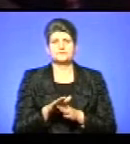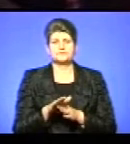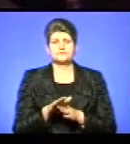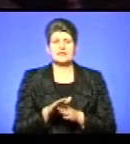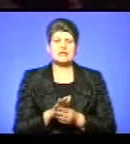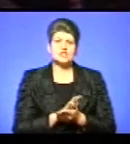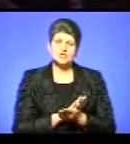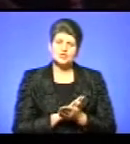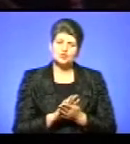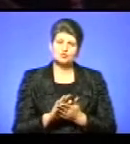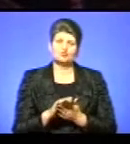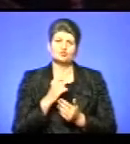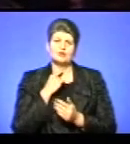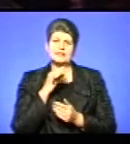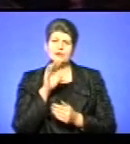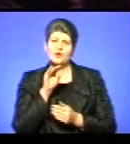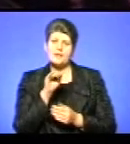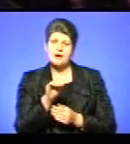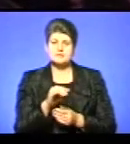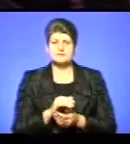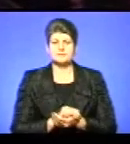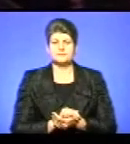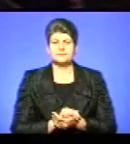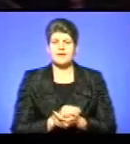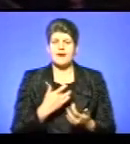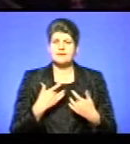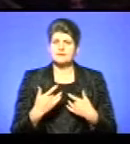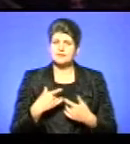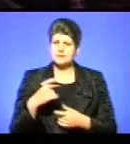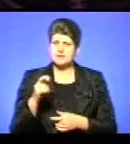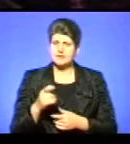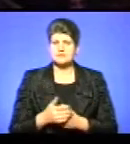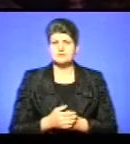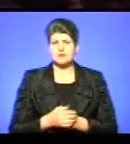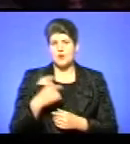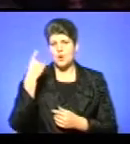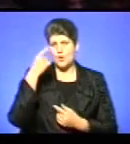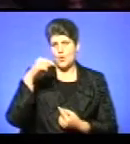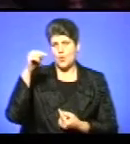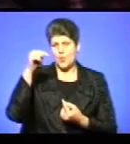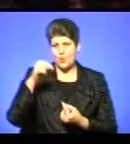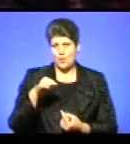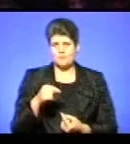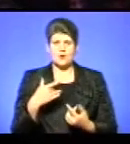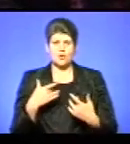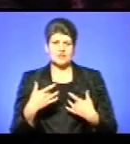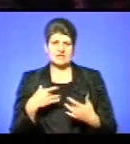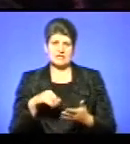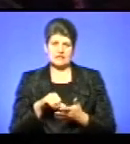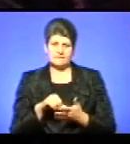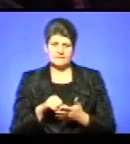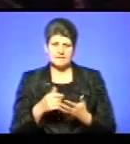чистоту інтонації, артистизм, образ, концертний виступ,